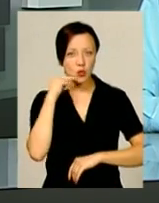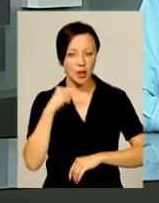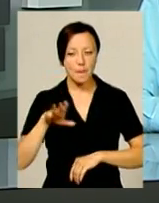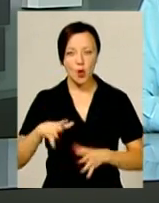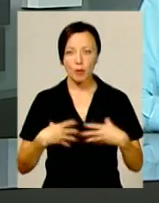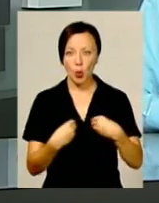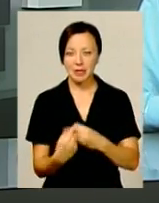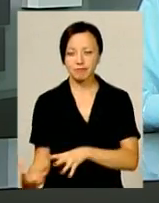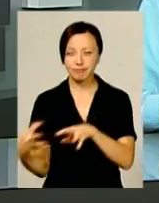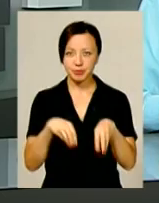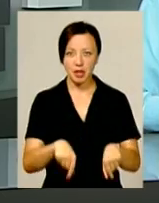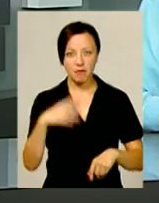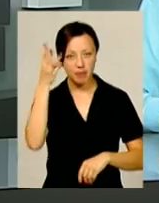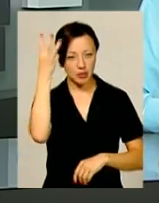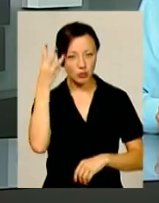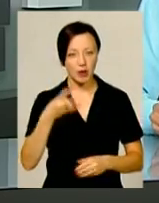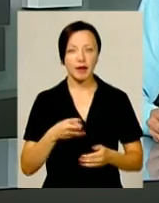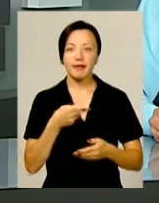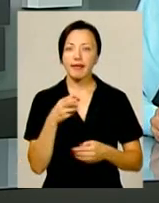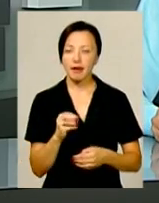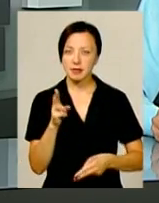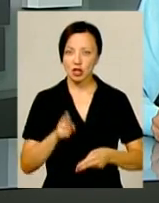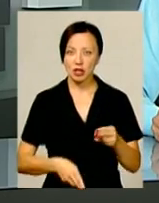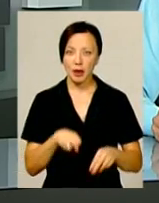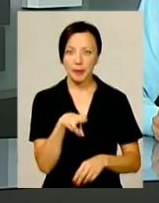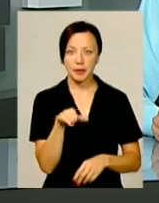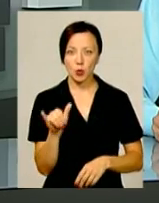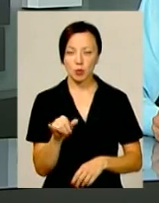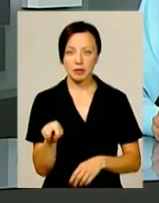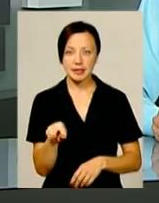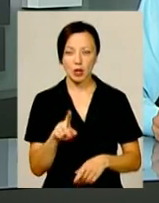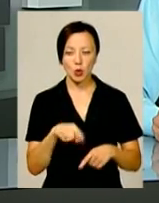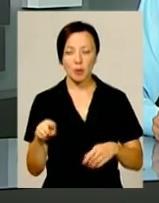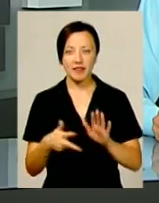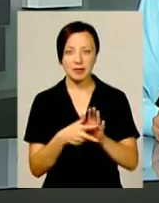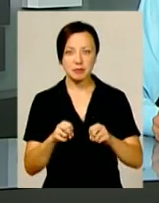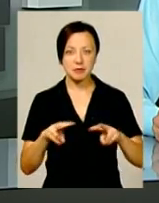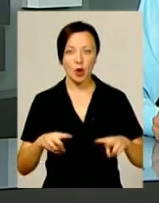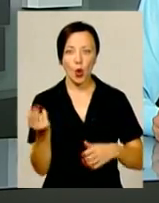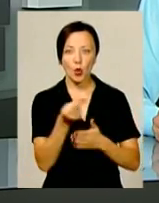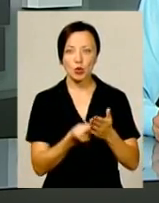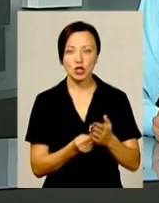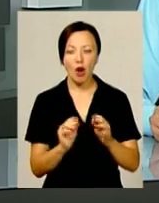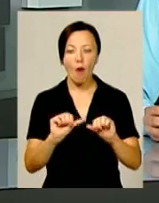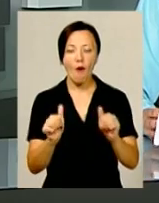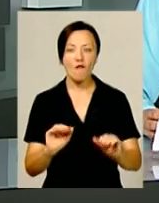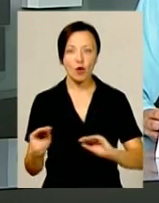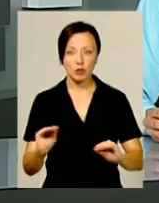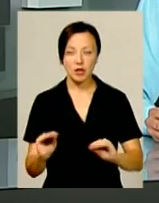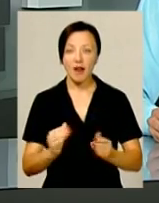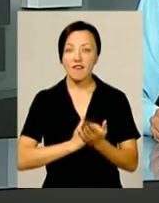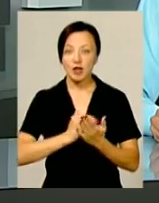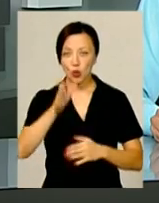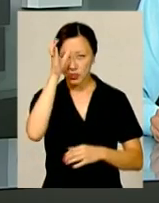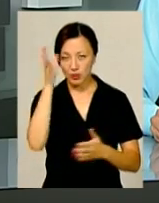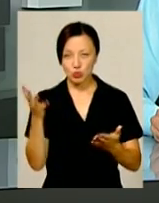родина приїхала до Хмельницького, де Альона закінчила професійний ліцей номер 8 за спеціальністю художник-оформлювач. Вищу